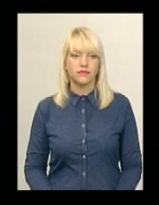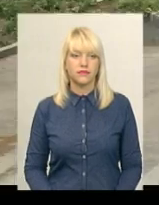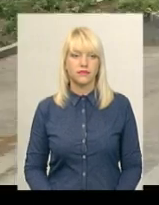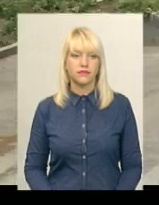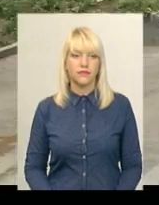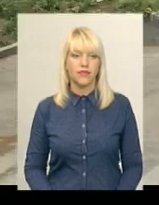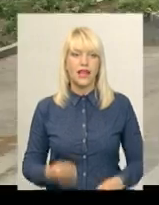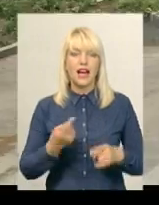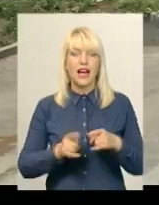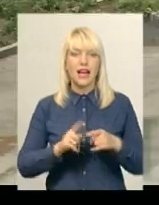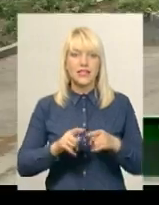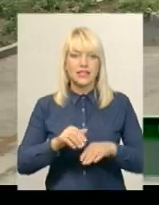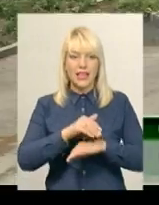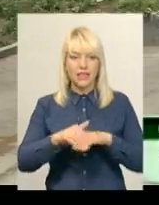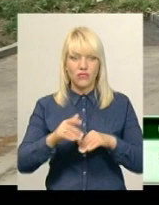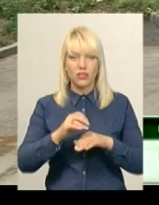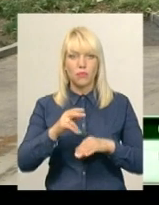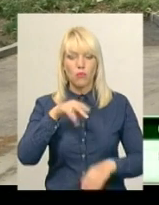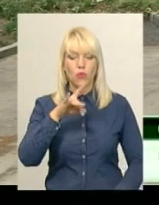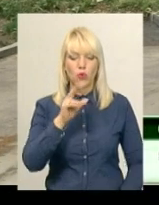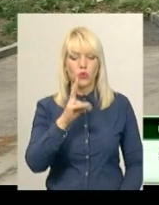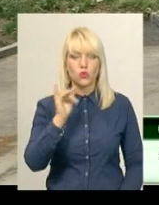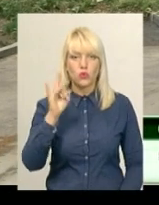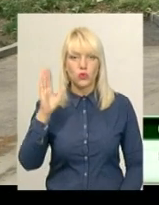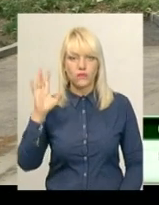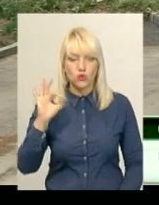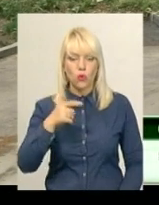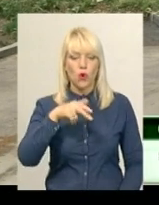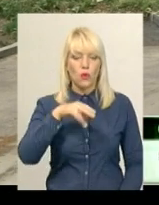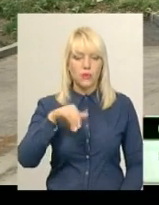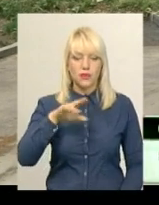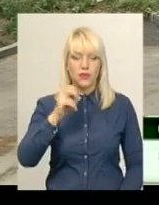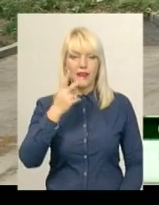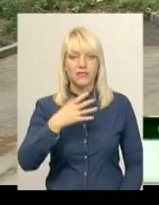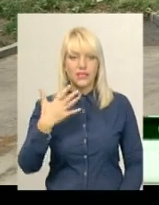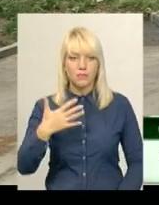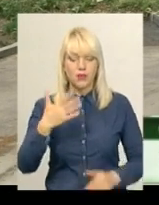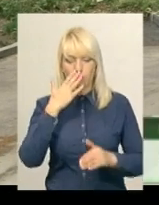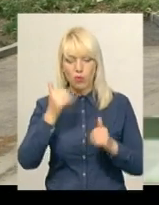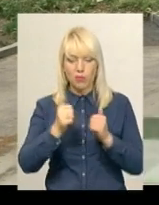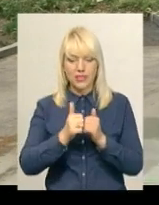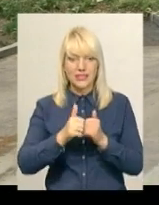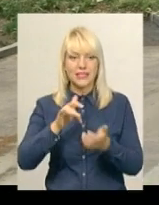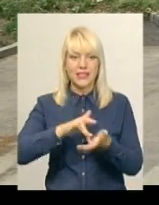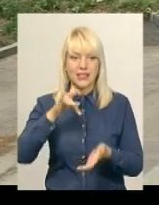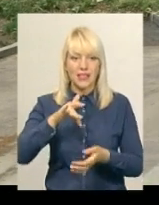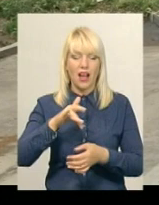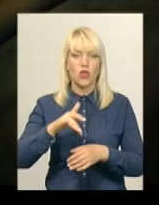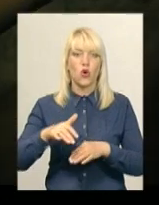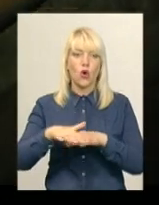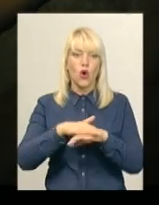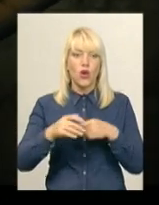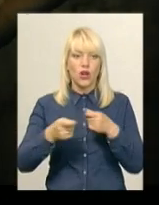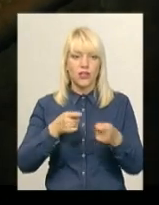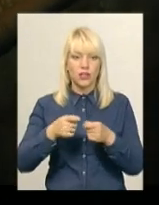А цей двір за адресою вулиця Проскурівського підпілля, 25, поблизу Центрального ринку, вчора теж затопило.